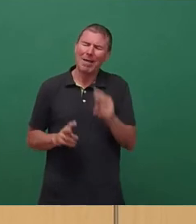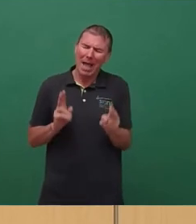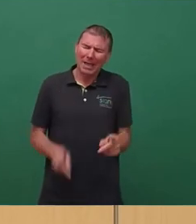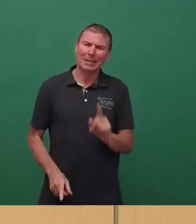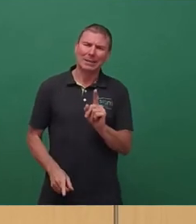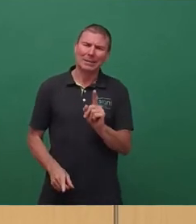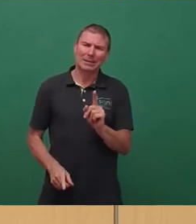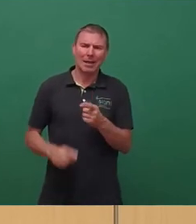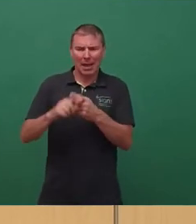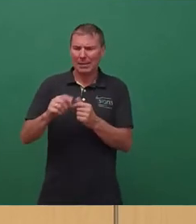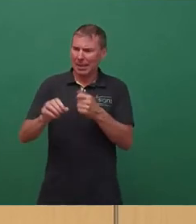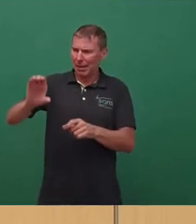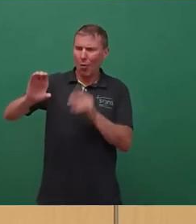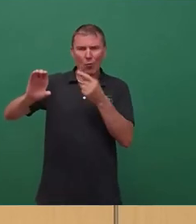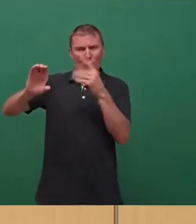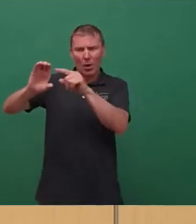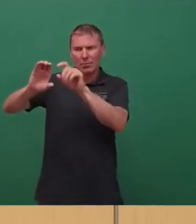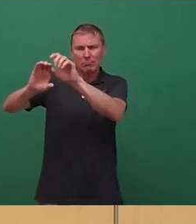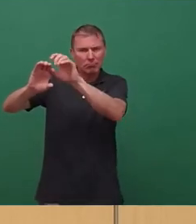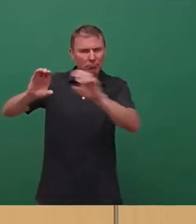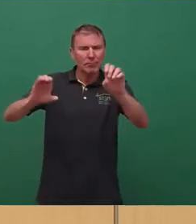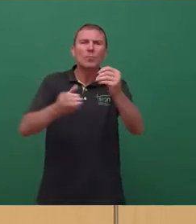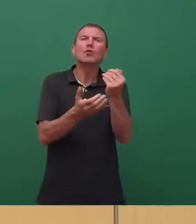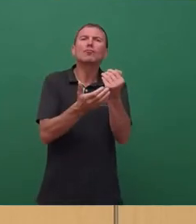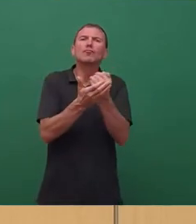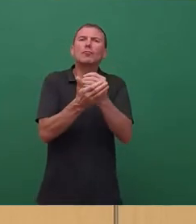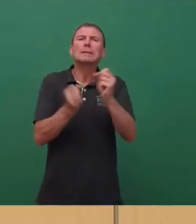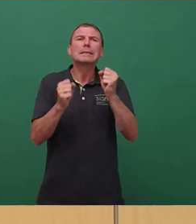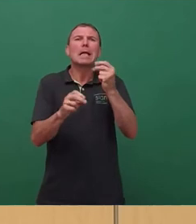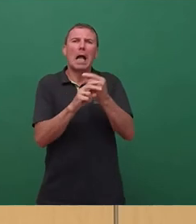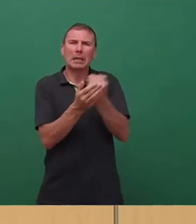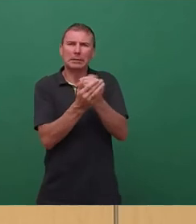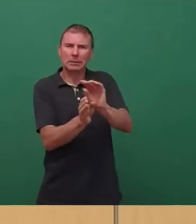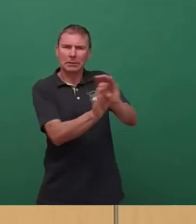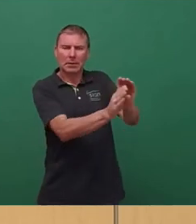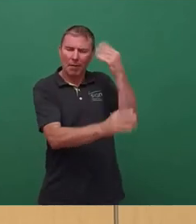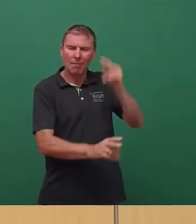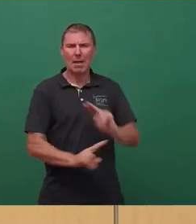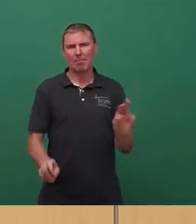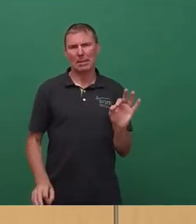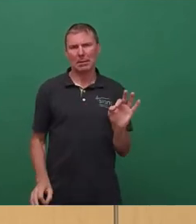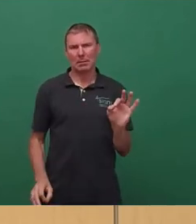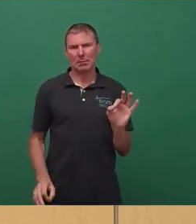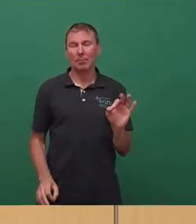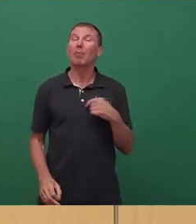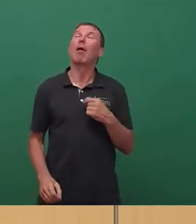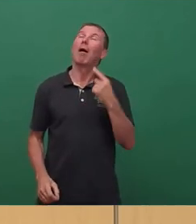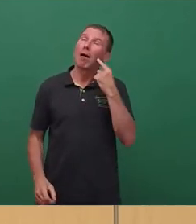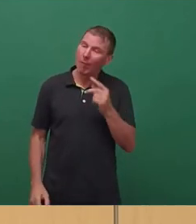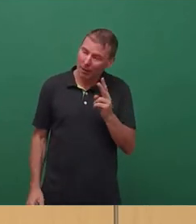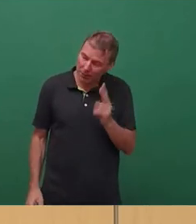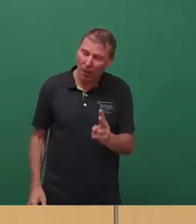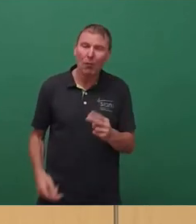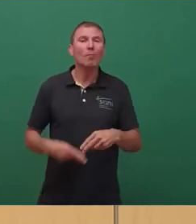Anteil der gefundenen Gelder nicht auszugeben und sicherheitshalber zu bewahren. Es ist mir allerdings auch bekannt, dass in einem öffentlichen